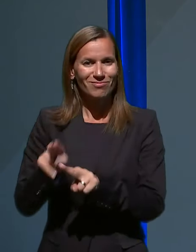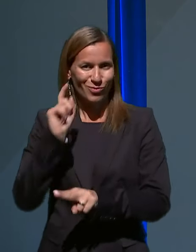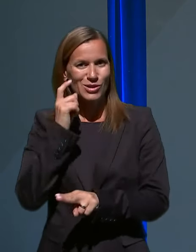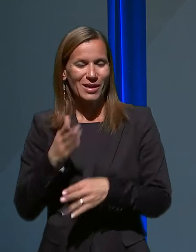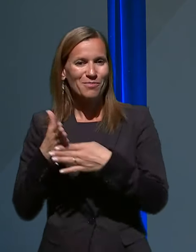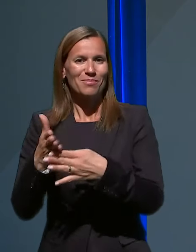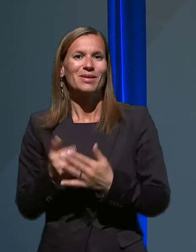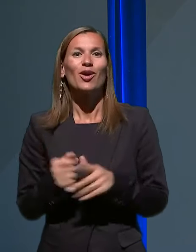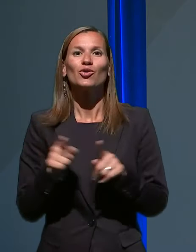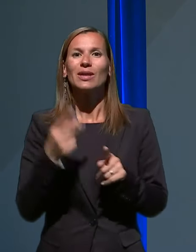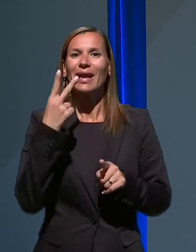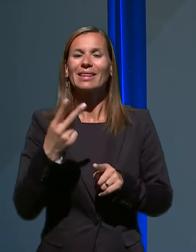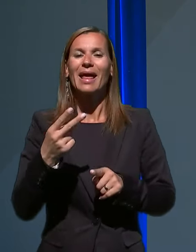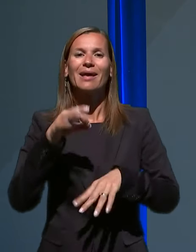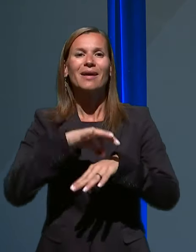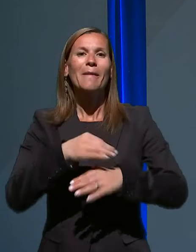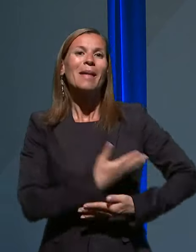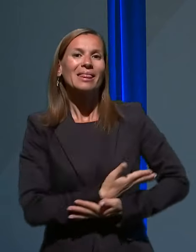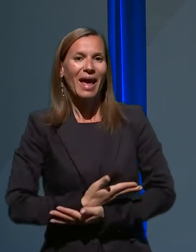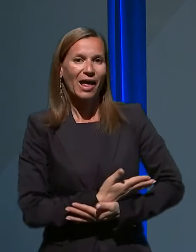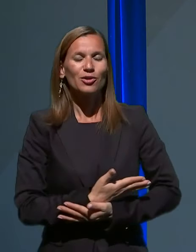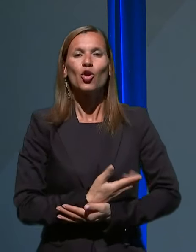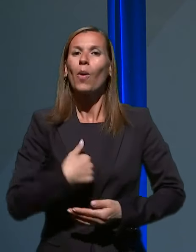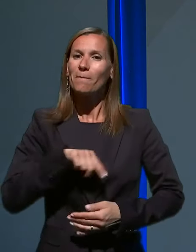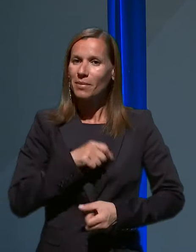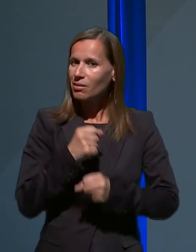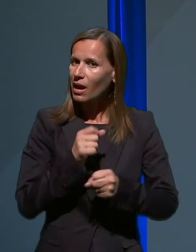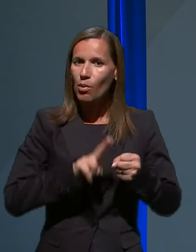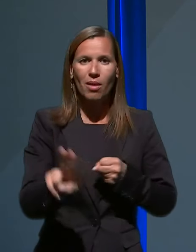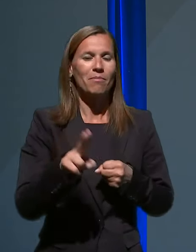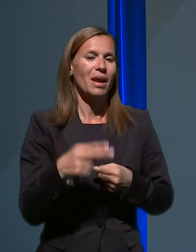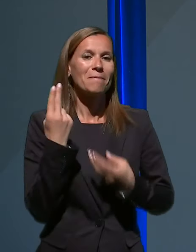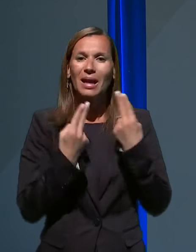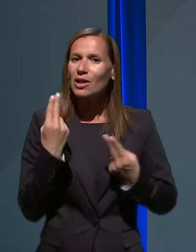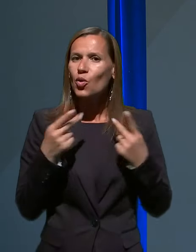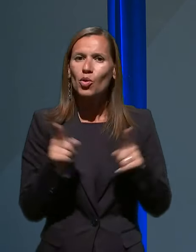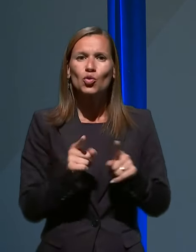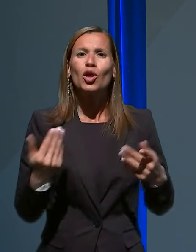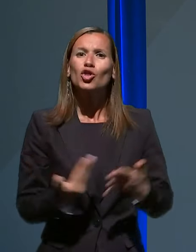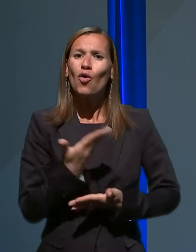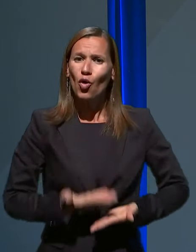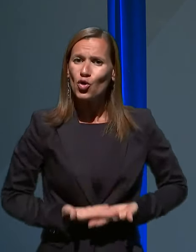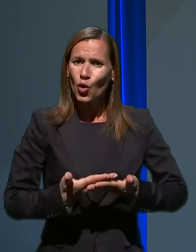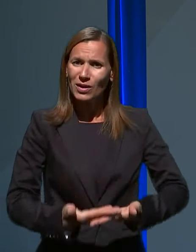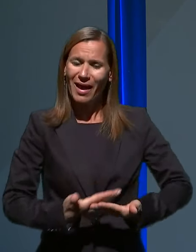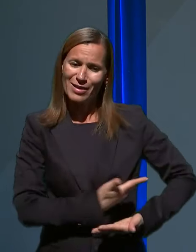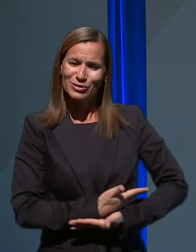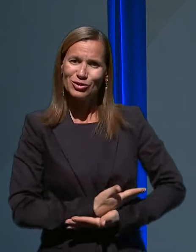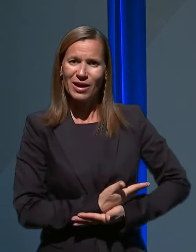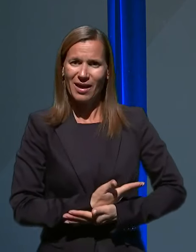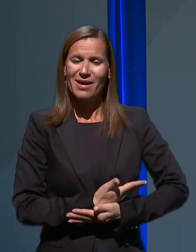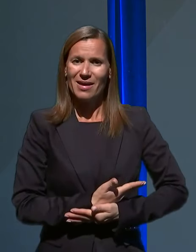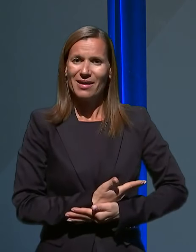tiče pediatrov, mi delamo, pregledujemo tudi novorojenčke tisto, kar je